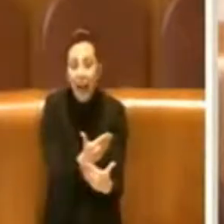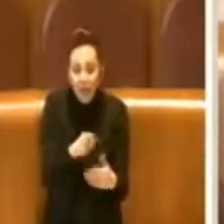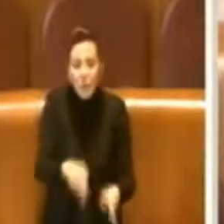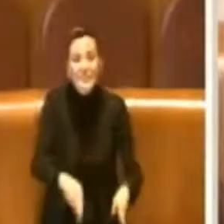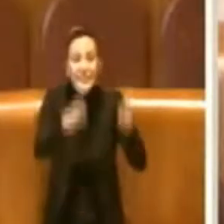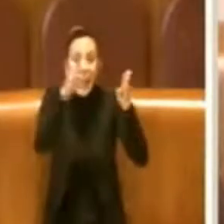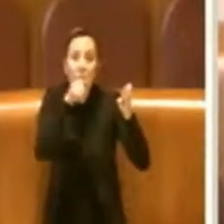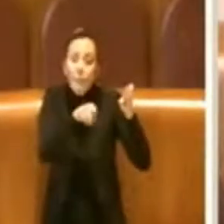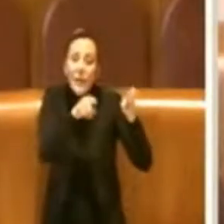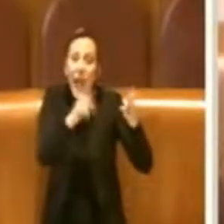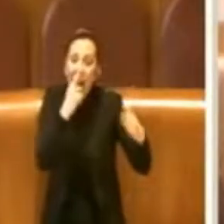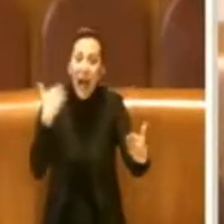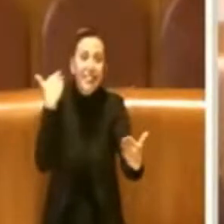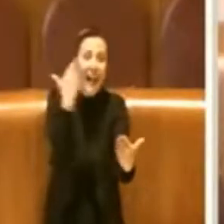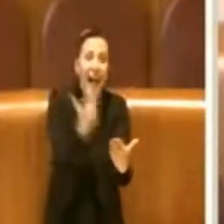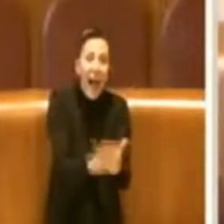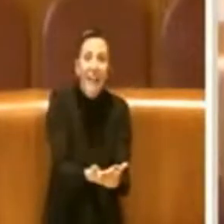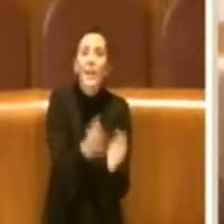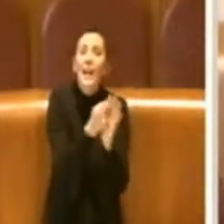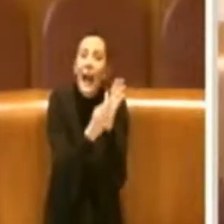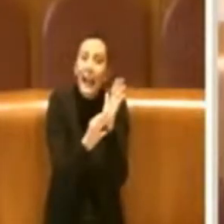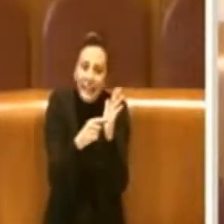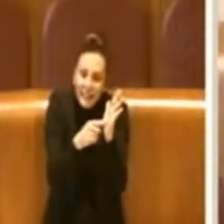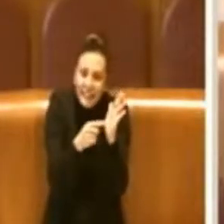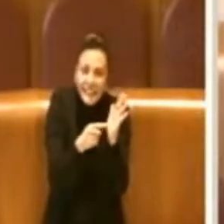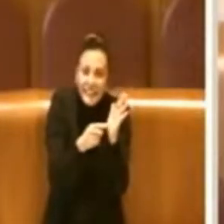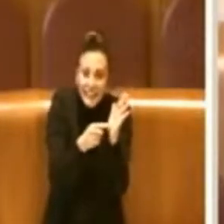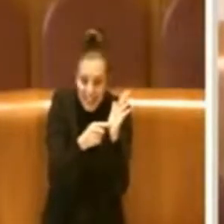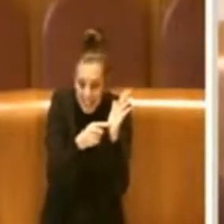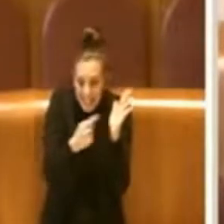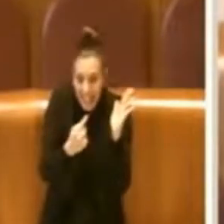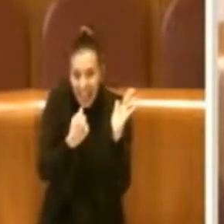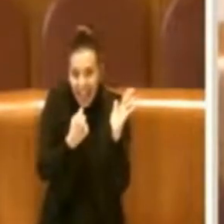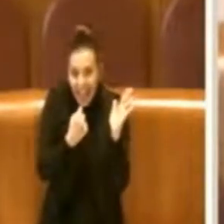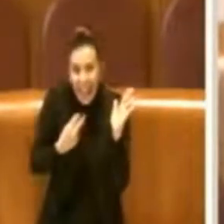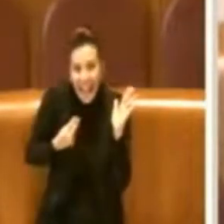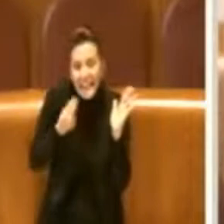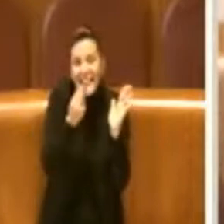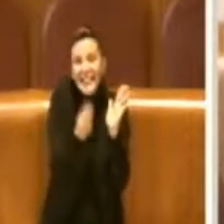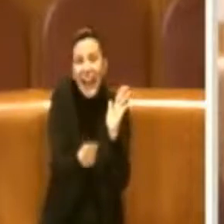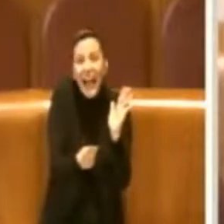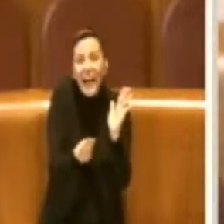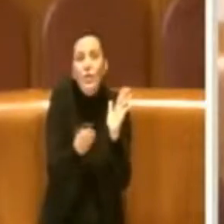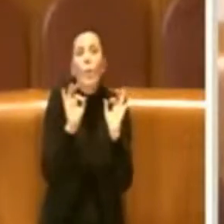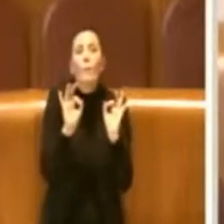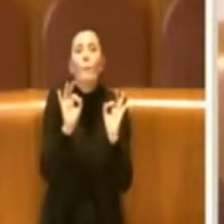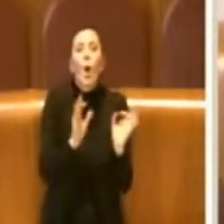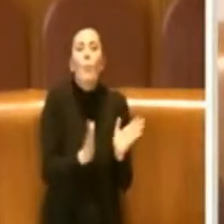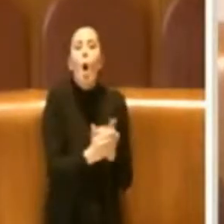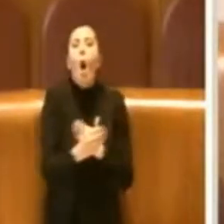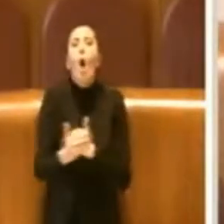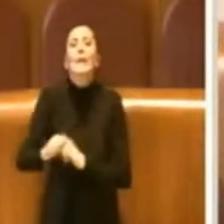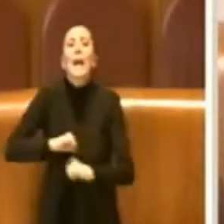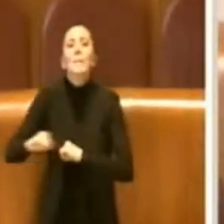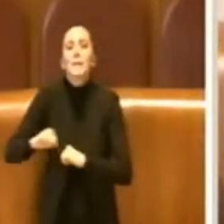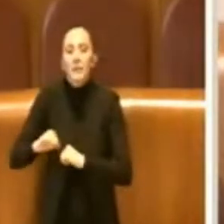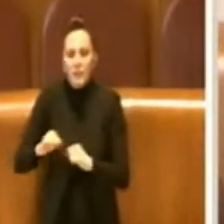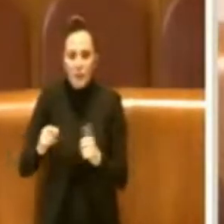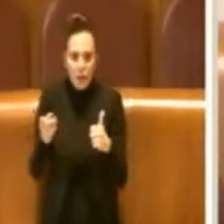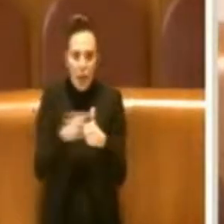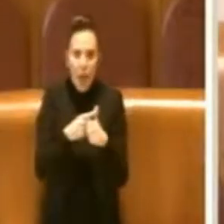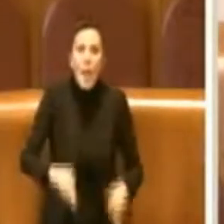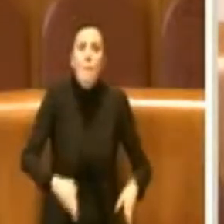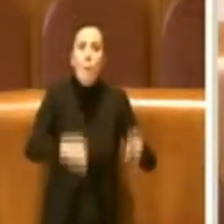soddisfare tutte le caratteristiche che sono state indicate da tutti gli organi di questa amministrazione, ossia un